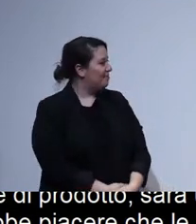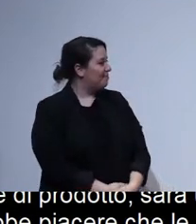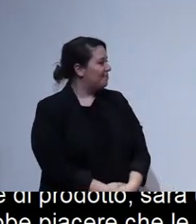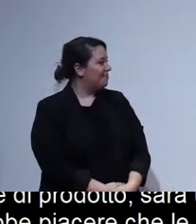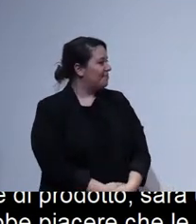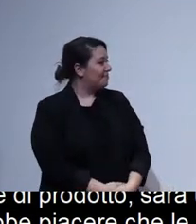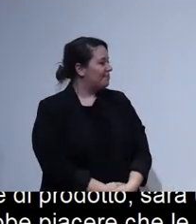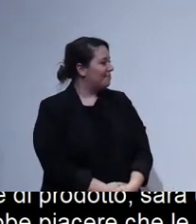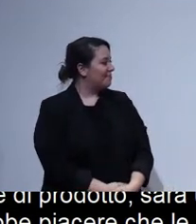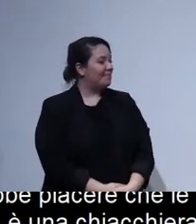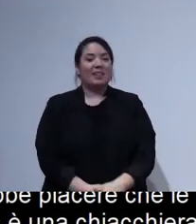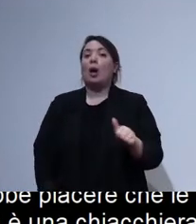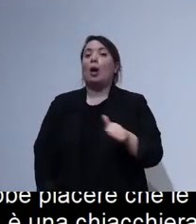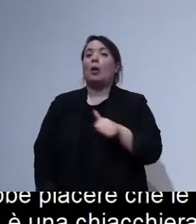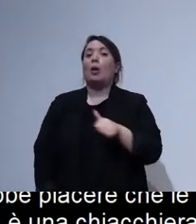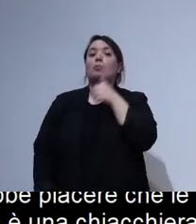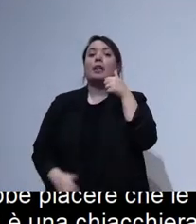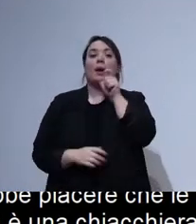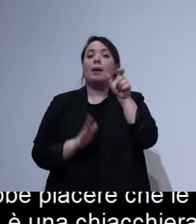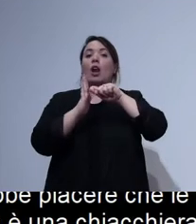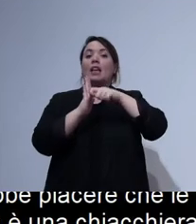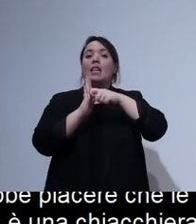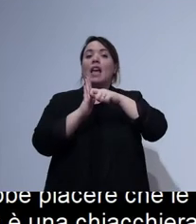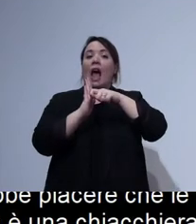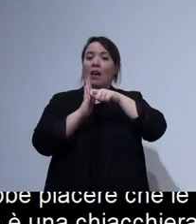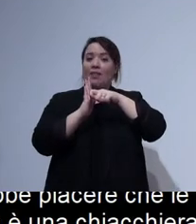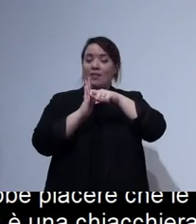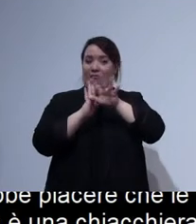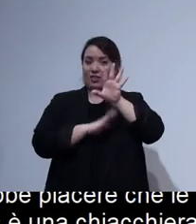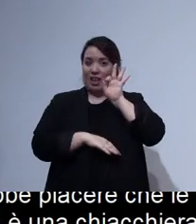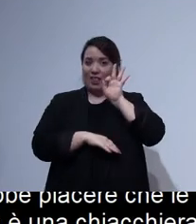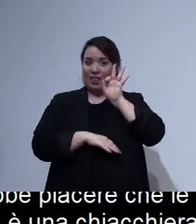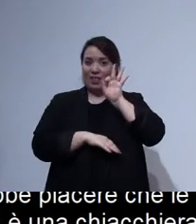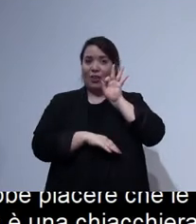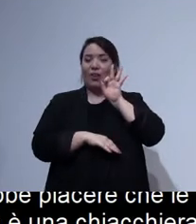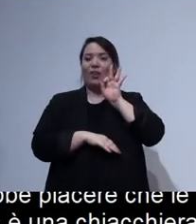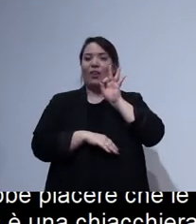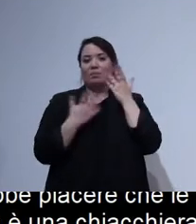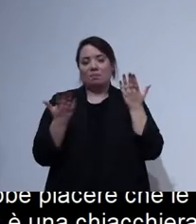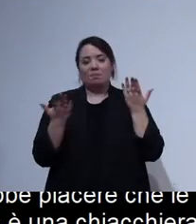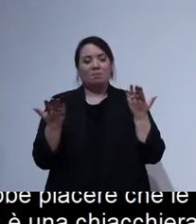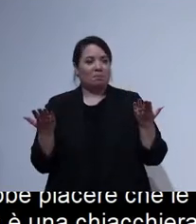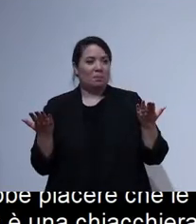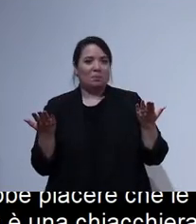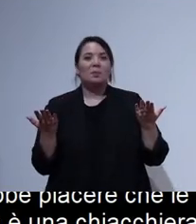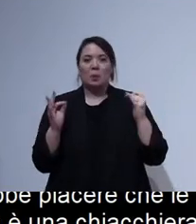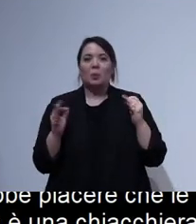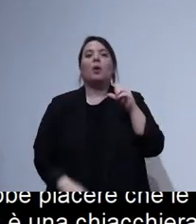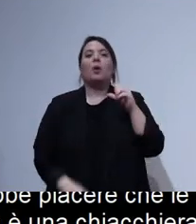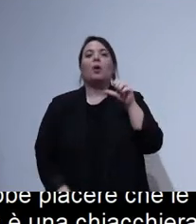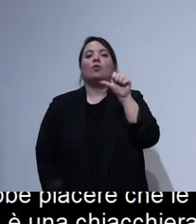Allora, la prima parola che abbiamo scelto è stata appunto scelta.